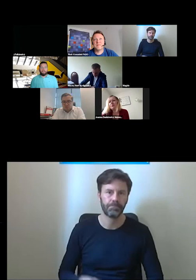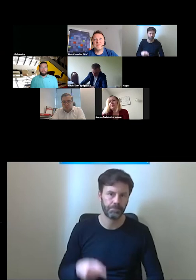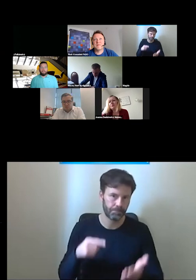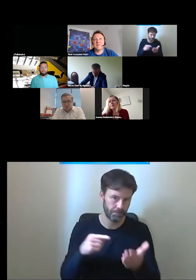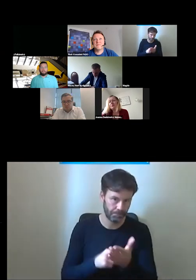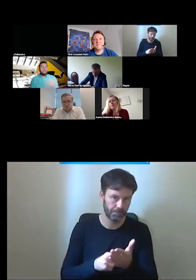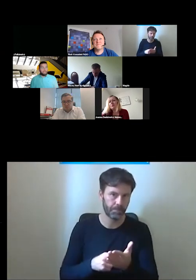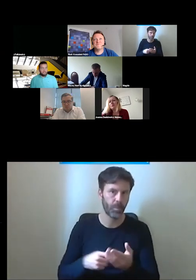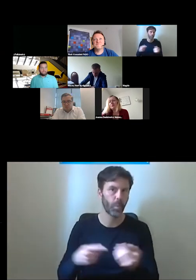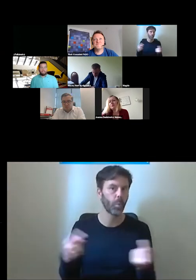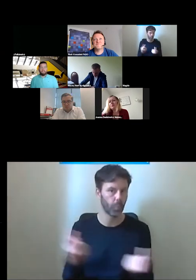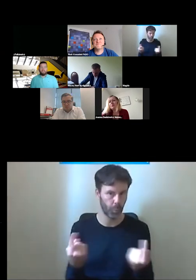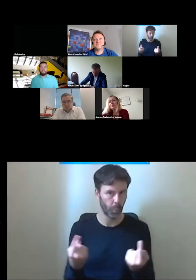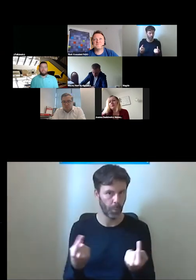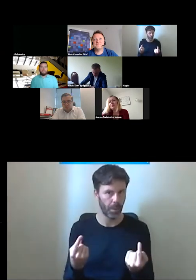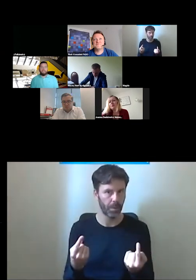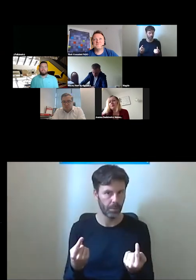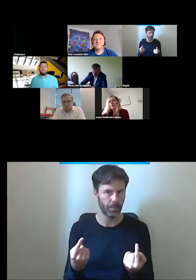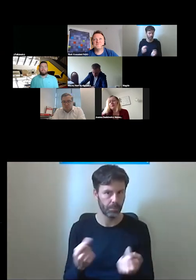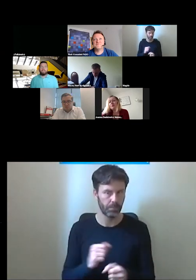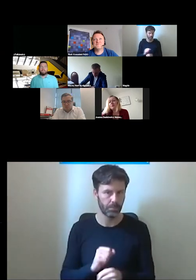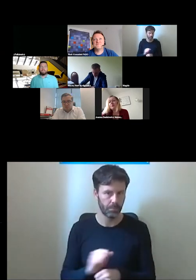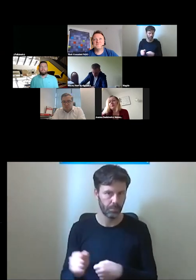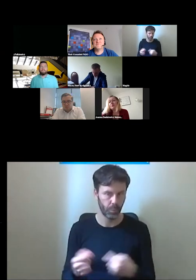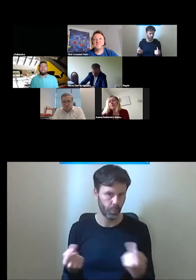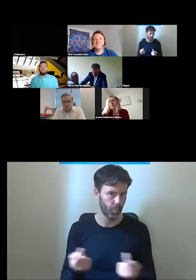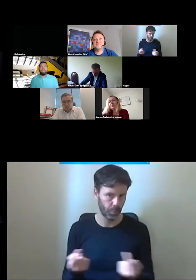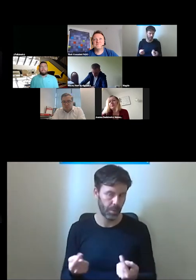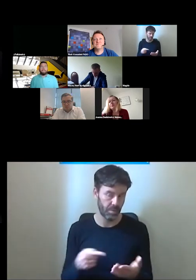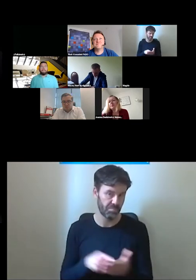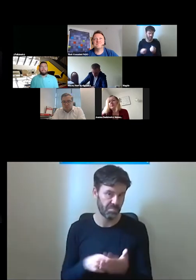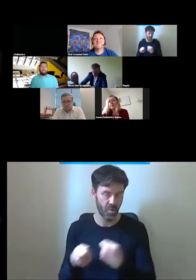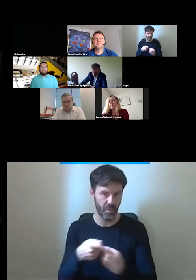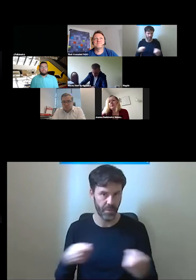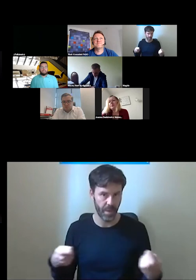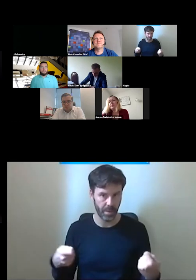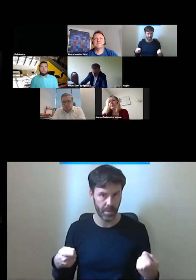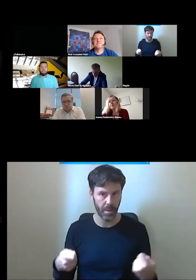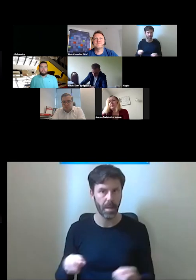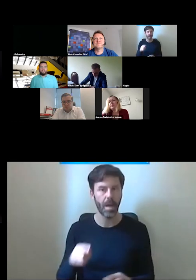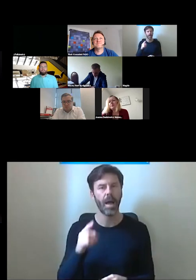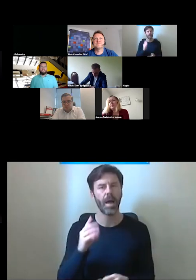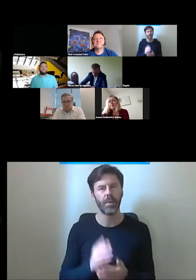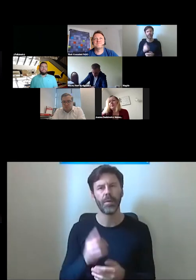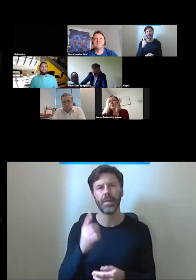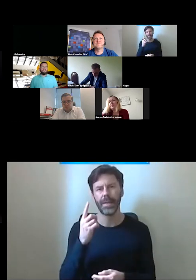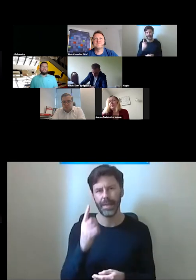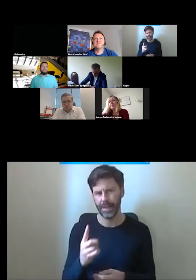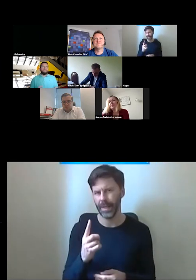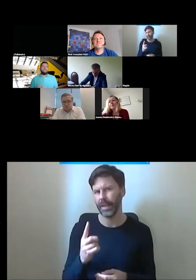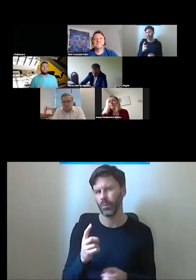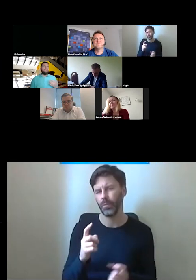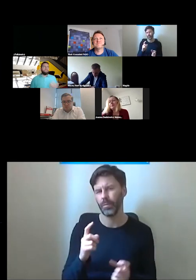takie coś jest że takie rozwiązanie jest gdzieś stosowane ja jedynie co na co